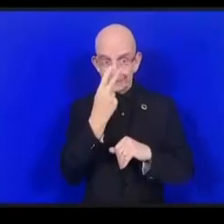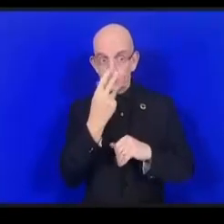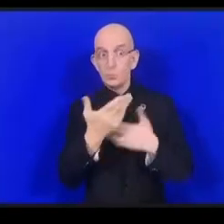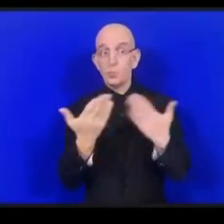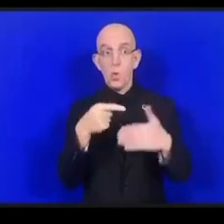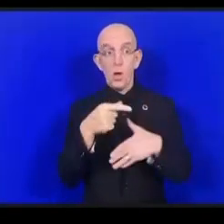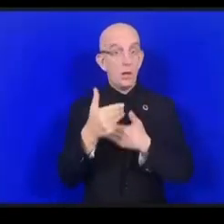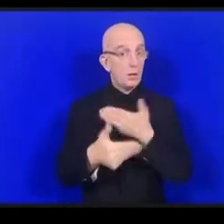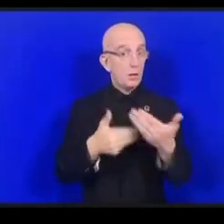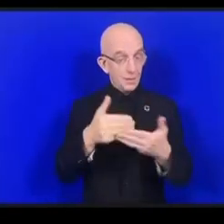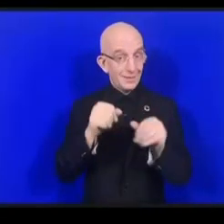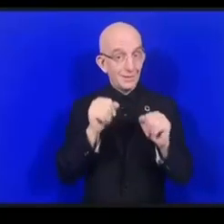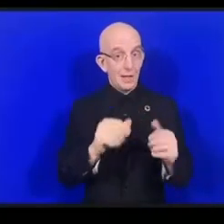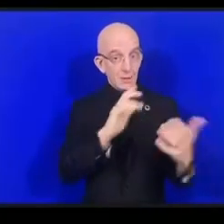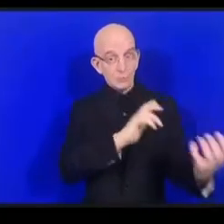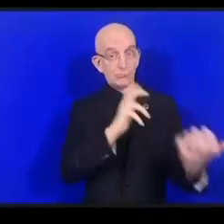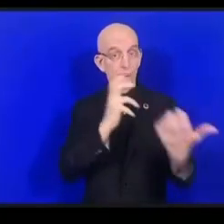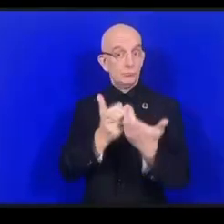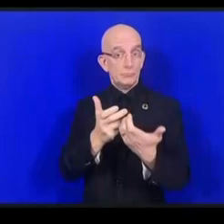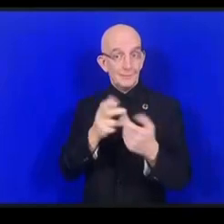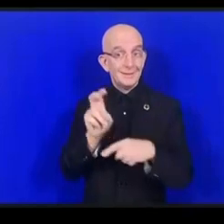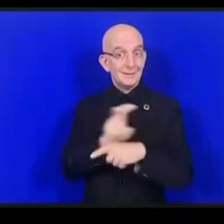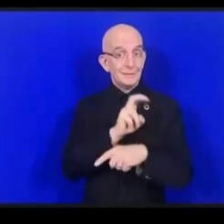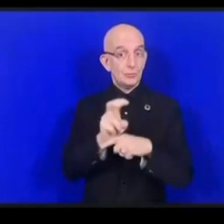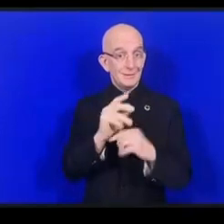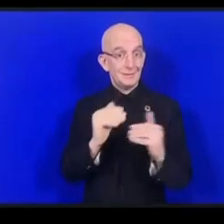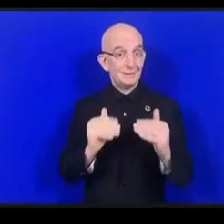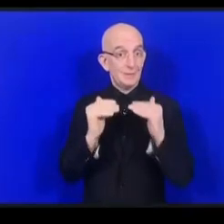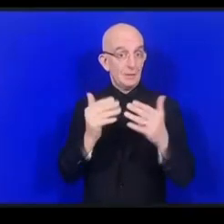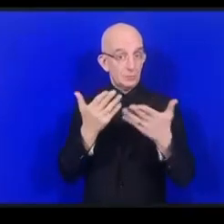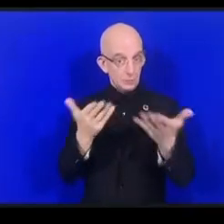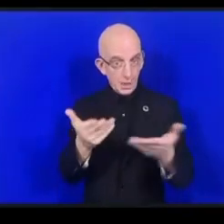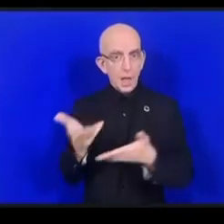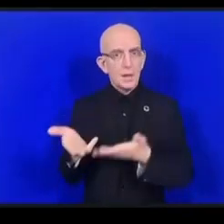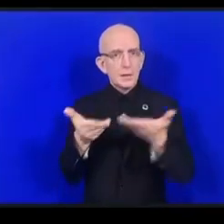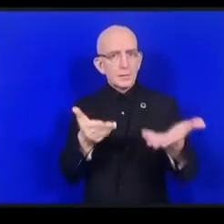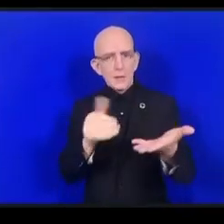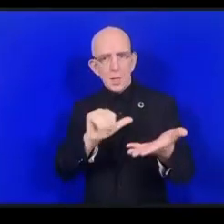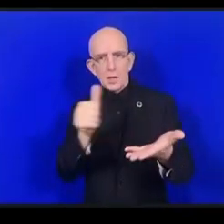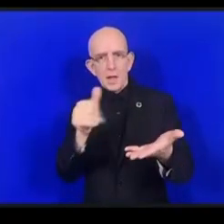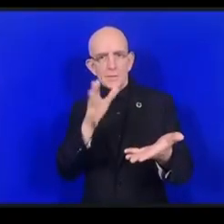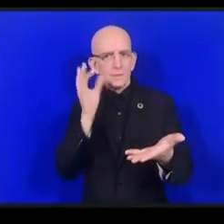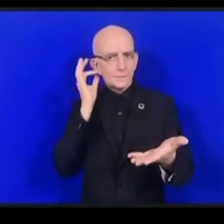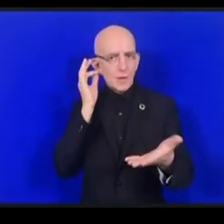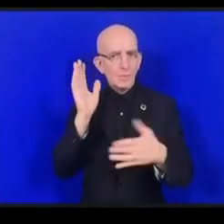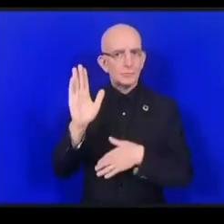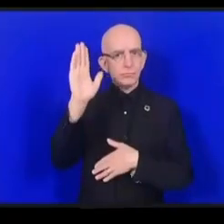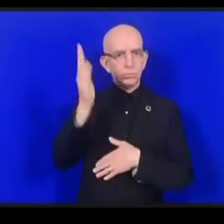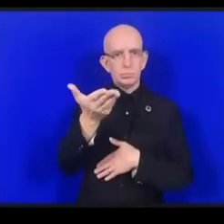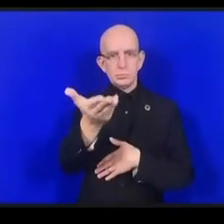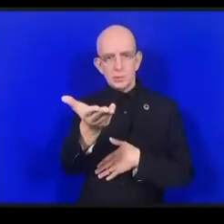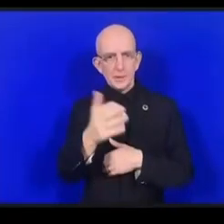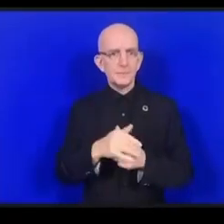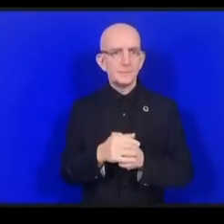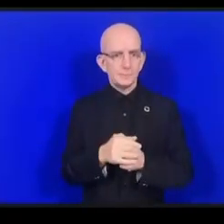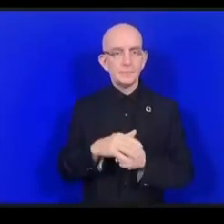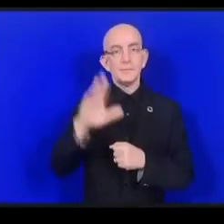معايير الأمن الخاصة بالمشتريات اسمي